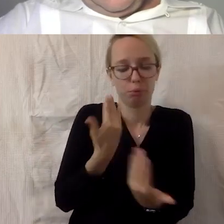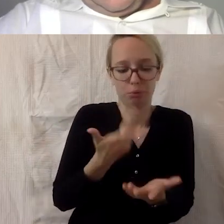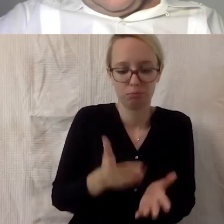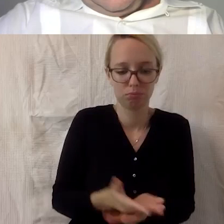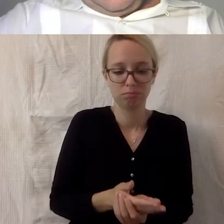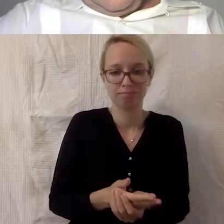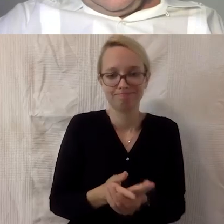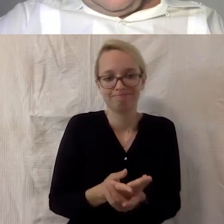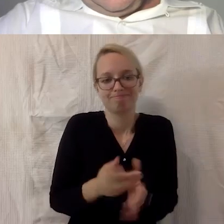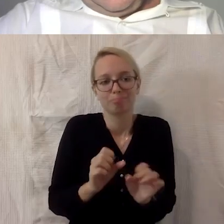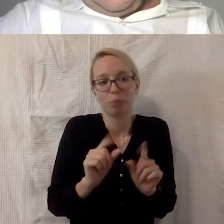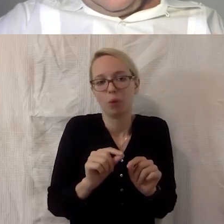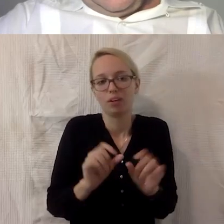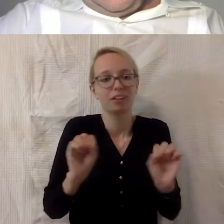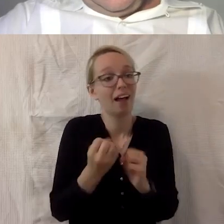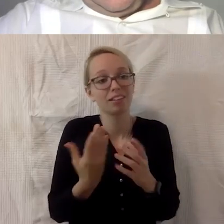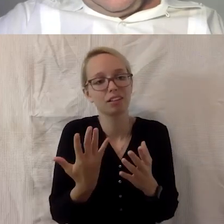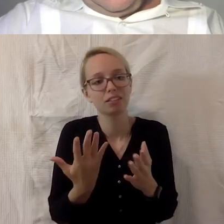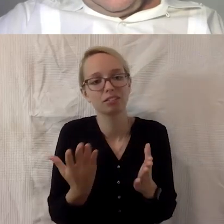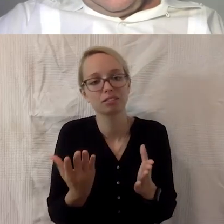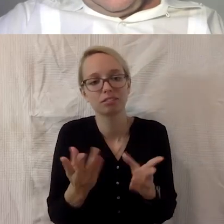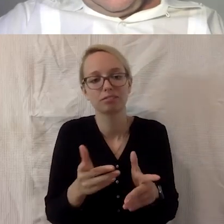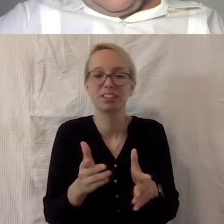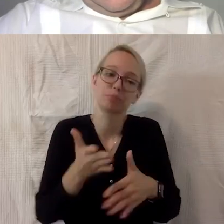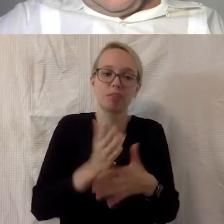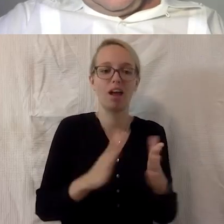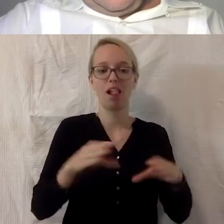Endgeräte haben, dann haben sie dann auch keine Teilhabe an der Digitalisierung.